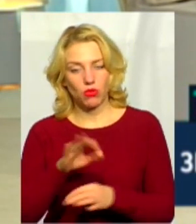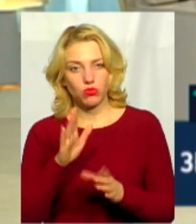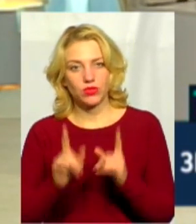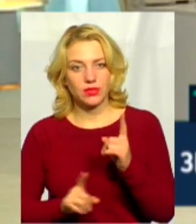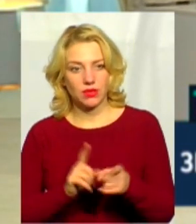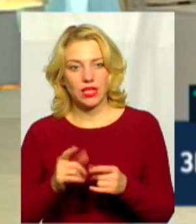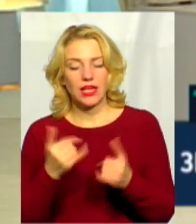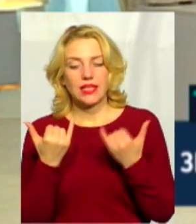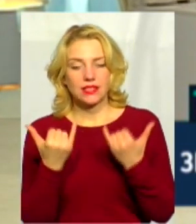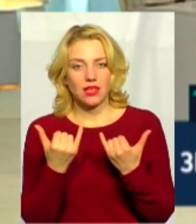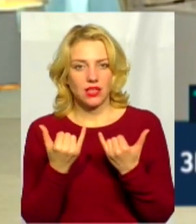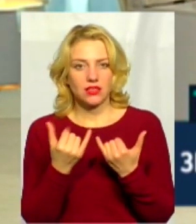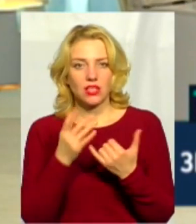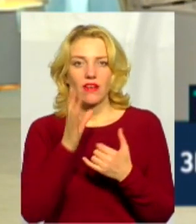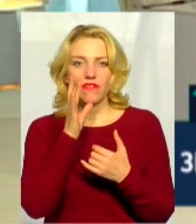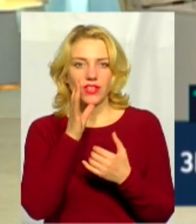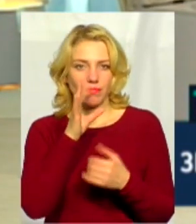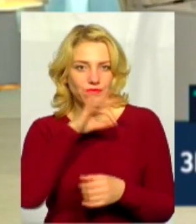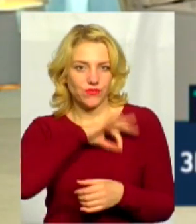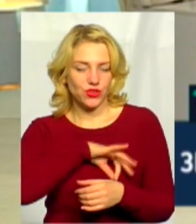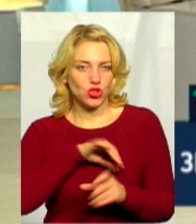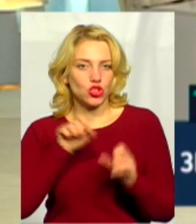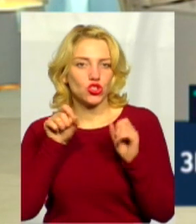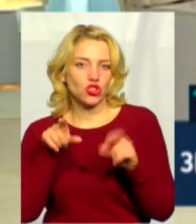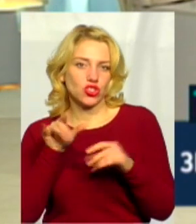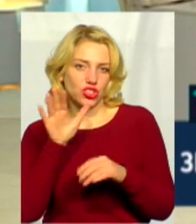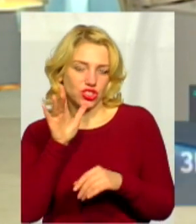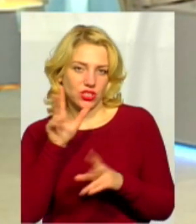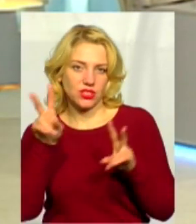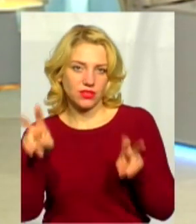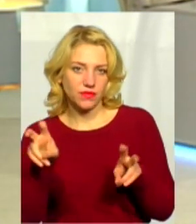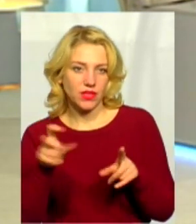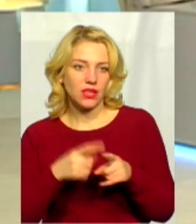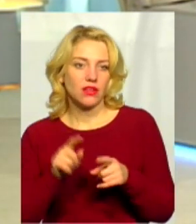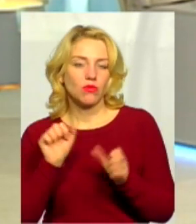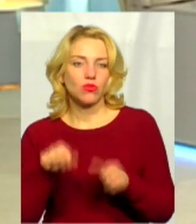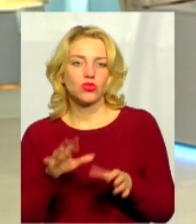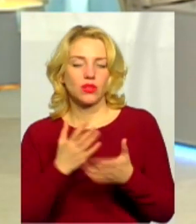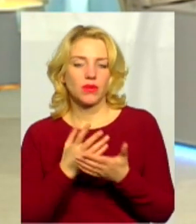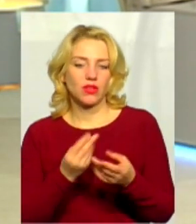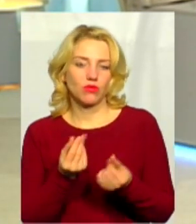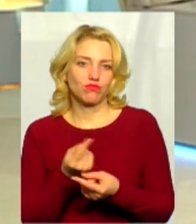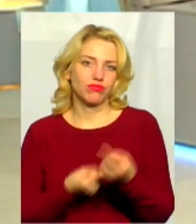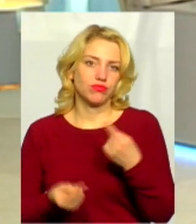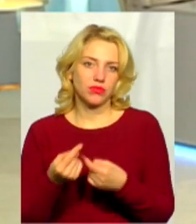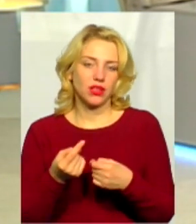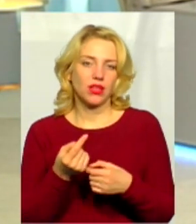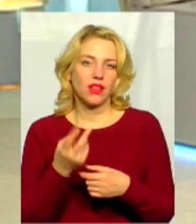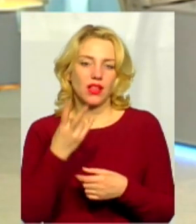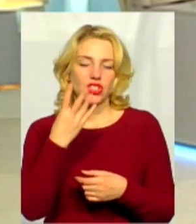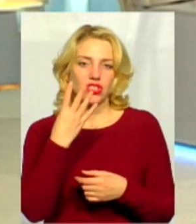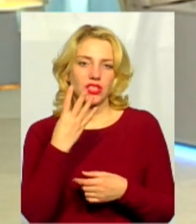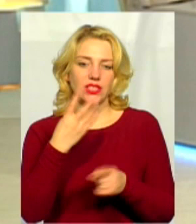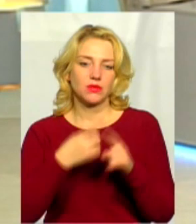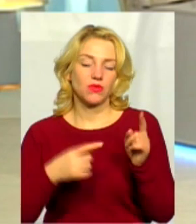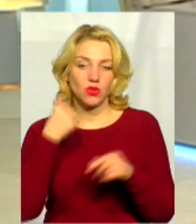золотий час, це коли інвестор дійсно вигідно, і, скажімо, там, сонячна станція може окуповуватися за 4,5 роки, то ця